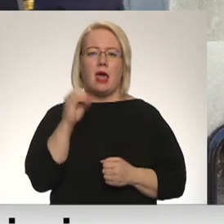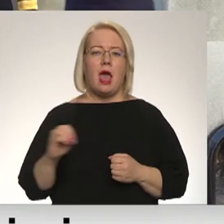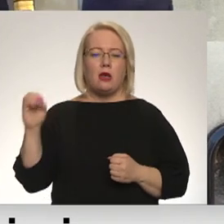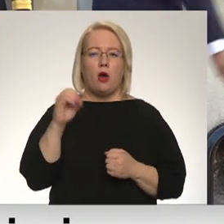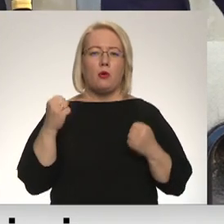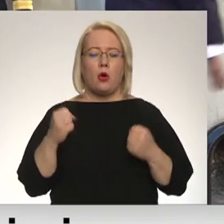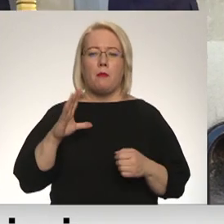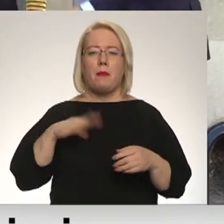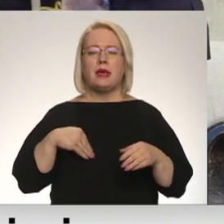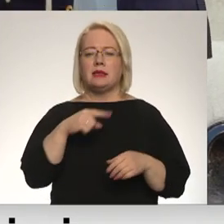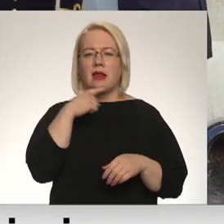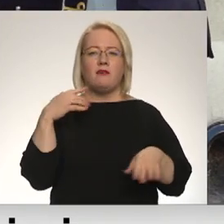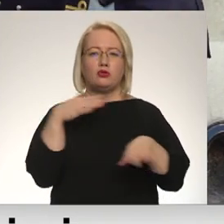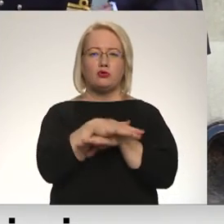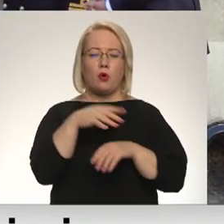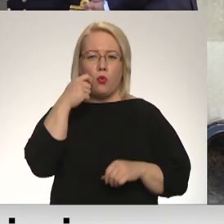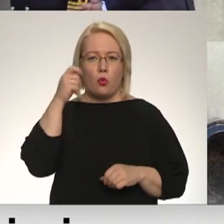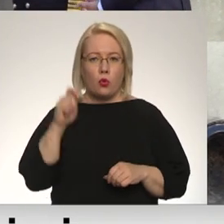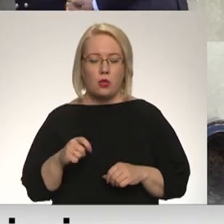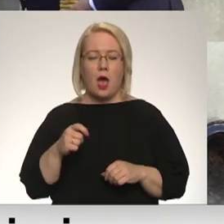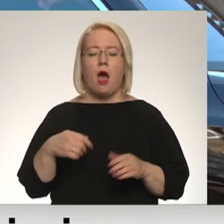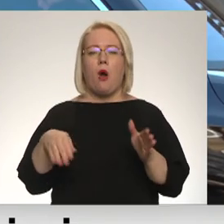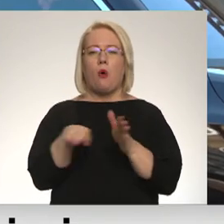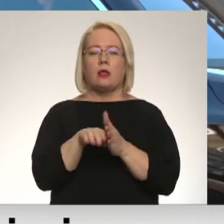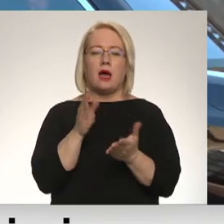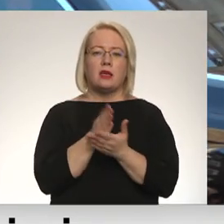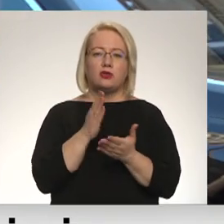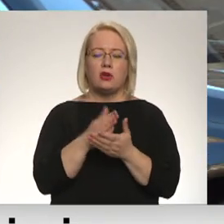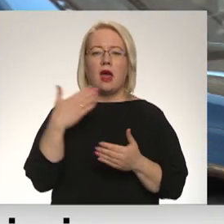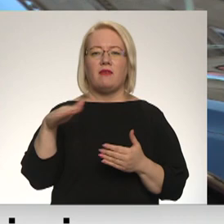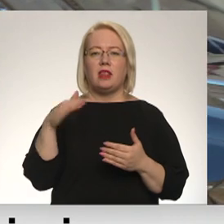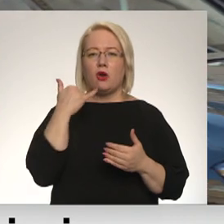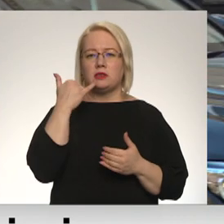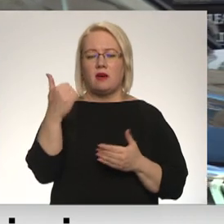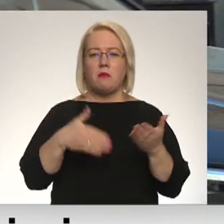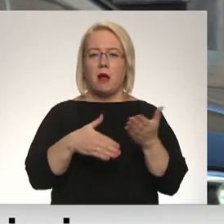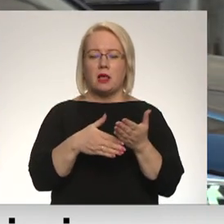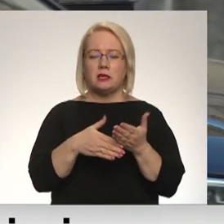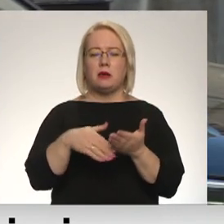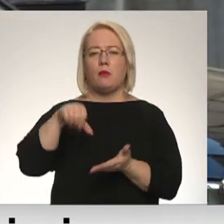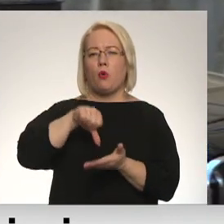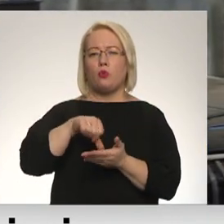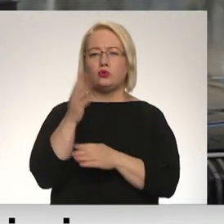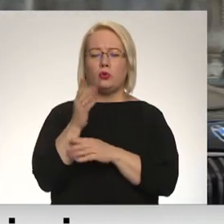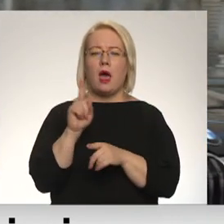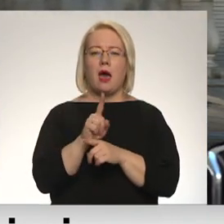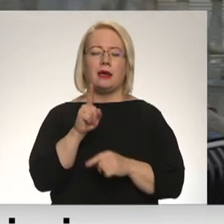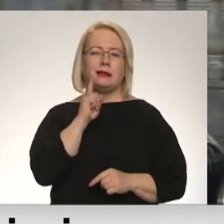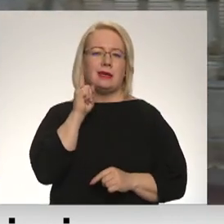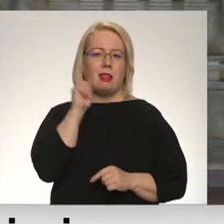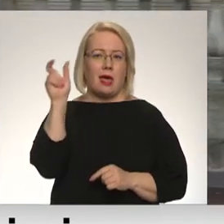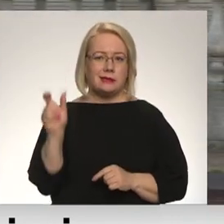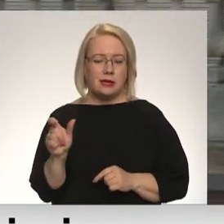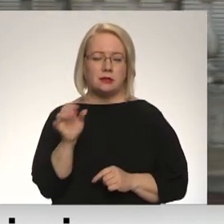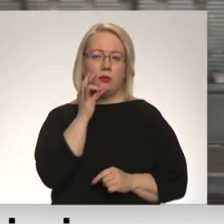Krievijas iebrukuma Ukrainā. Plātasošos ar videozvanu palīdzību uzvināja arī Ukrainas prezidents, Vladimir Zelenskis. Viņš